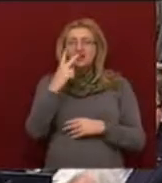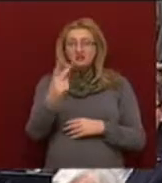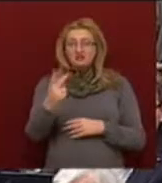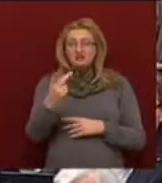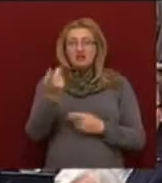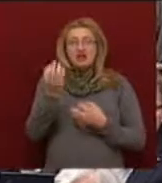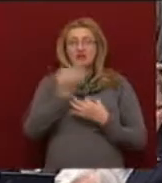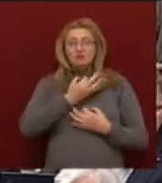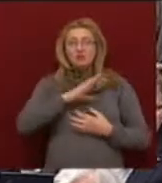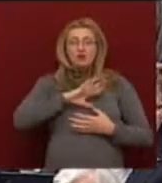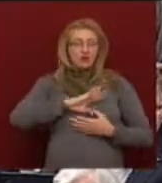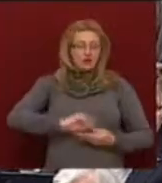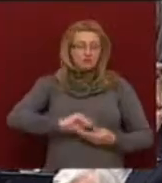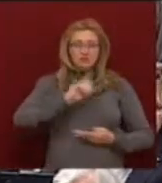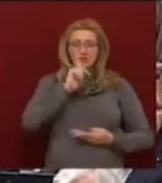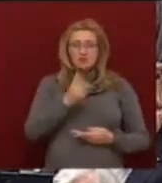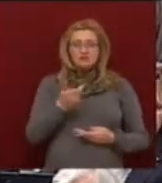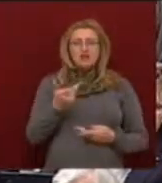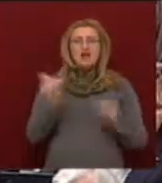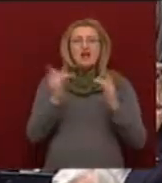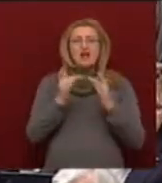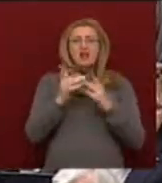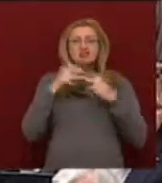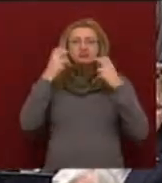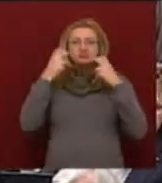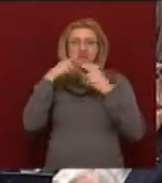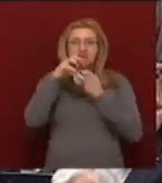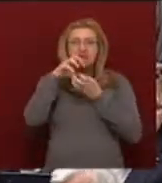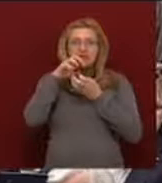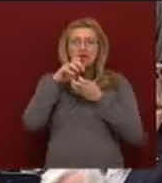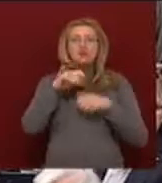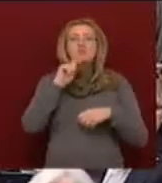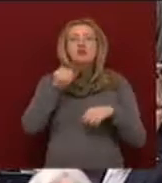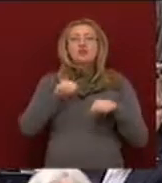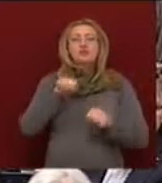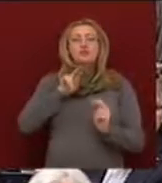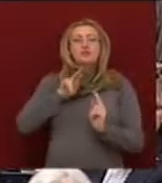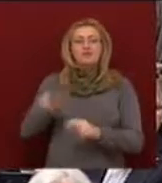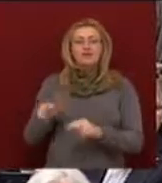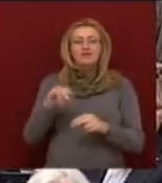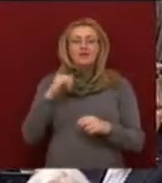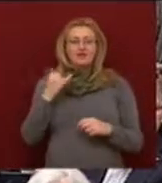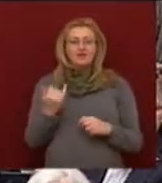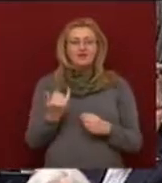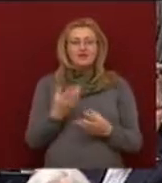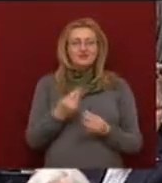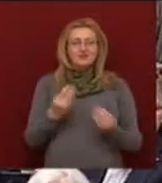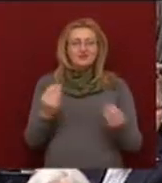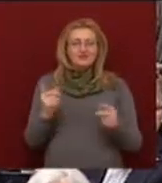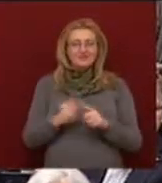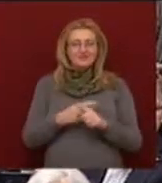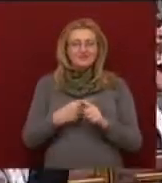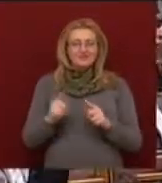az ellenzék habzó remegő százszéllel ráugrik a magyar kormányra, és nagyon sokszor, nagyon